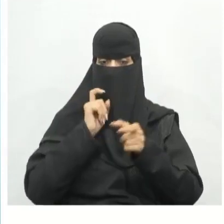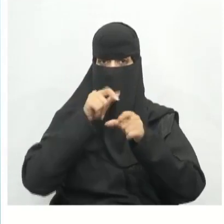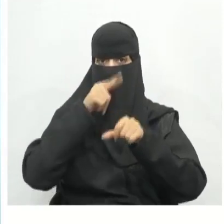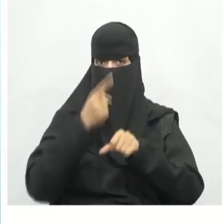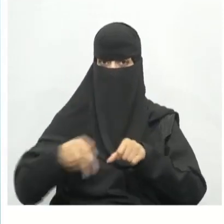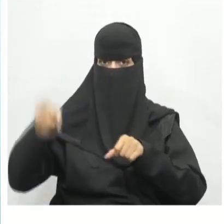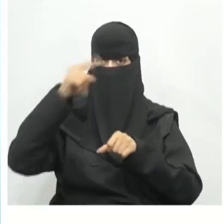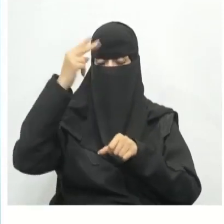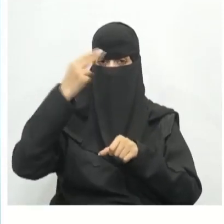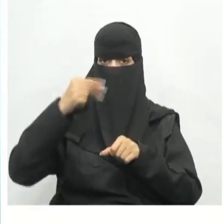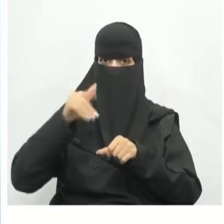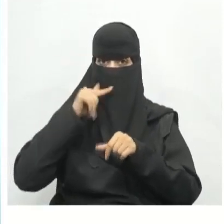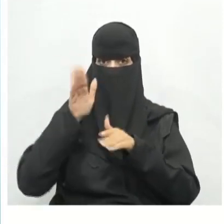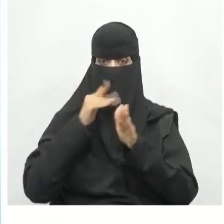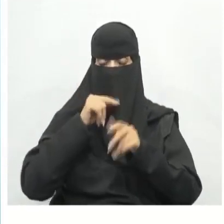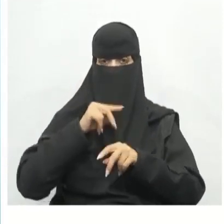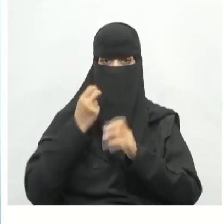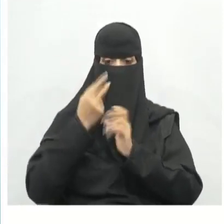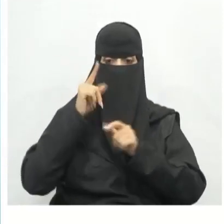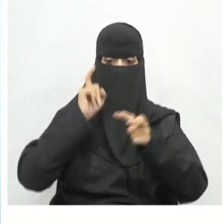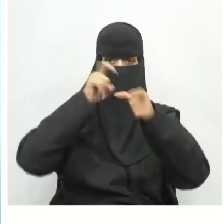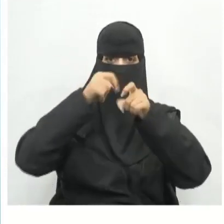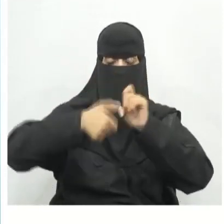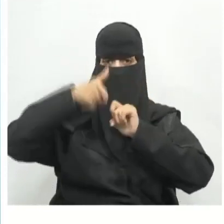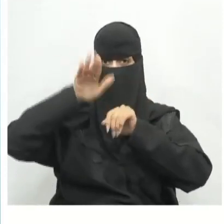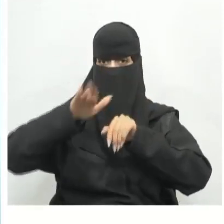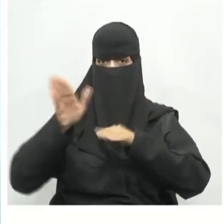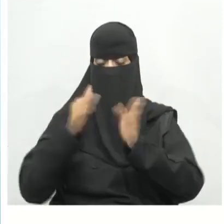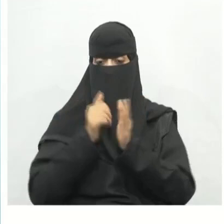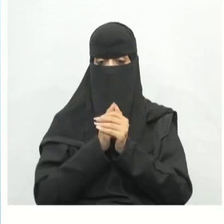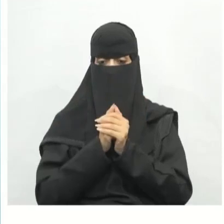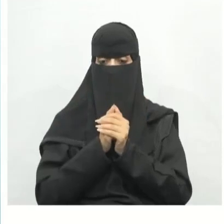دورة التصميم تحسين التصميم المخترح للوصول إلى أفضل حل ممكن